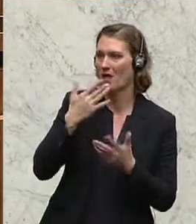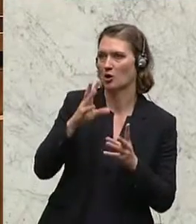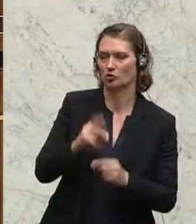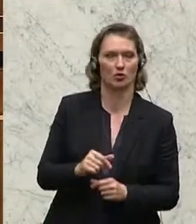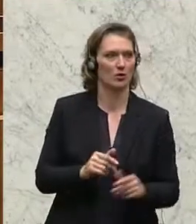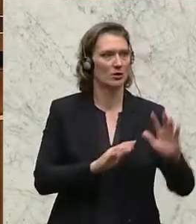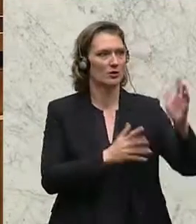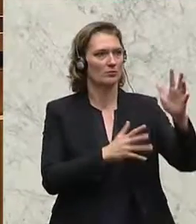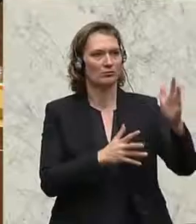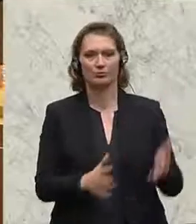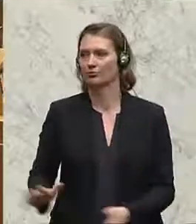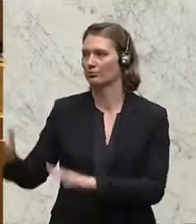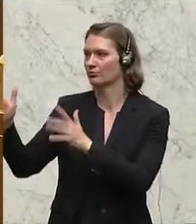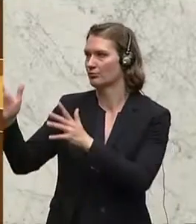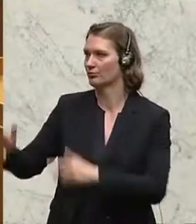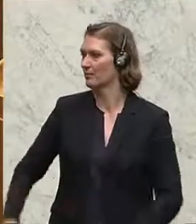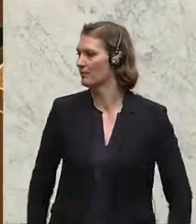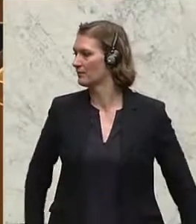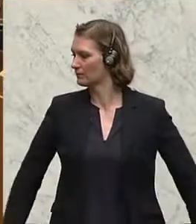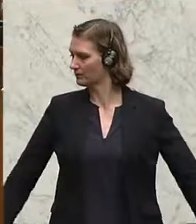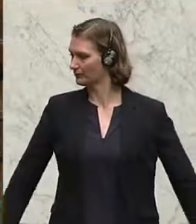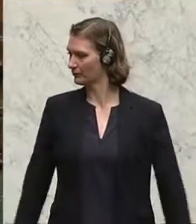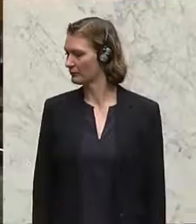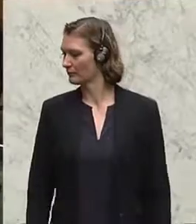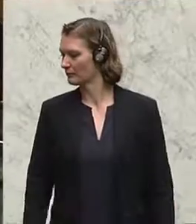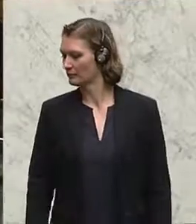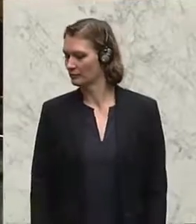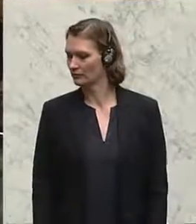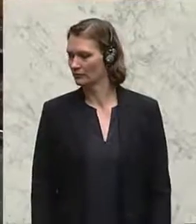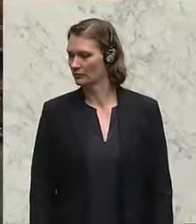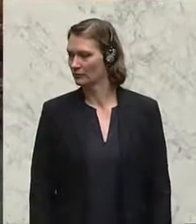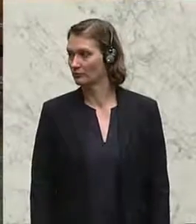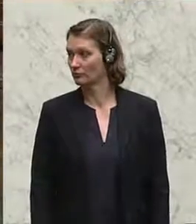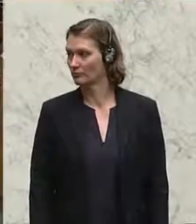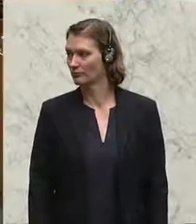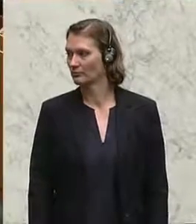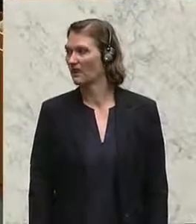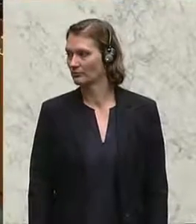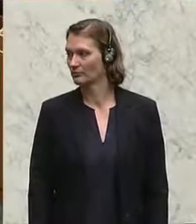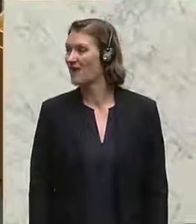Michael Pock von den EUs kritisiert, dass im Nationalrat Unwahrheiten zu TTIP verbreitet worden seien.